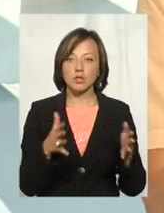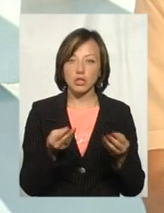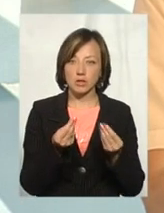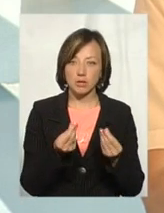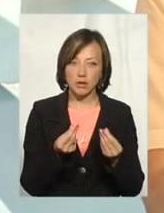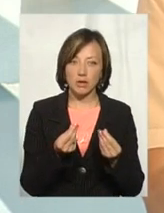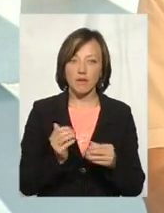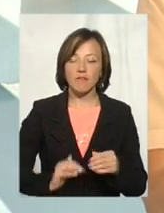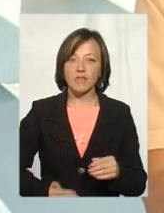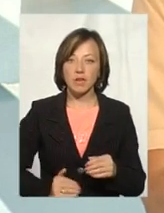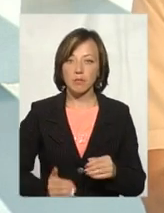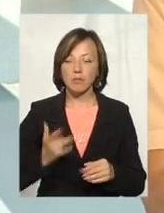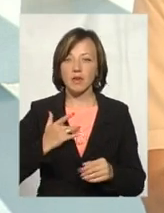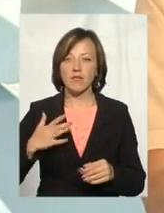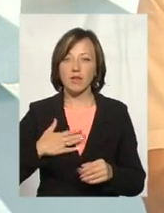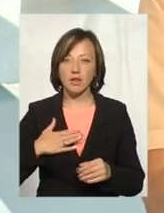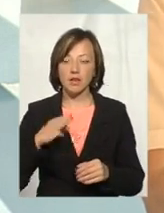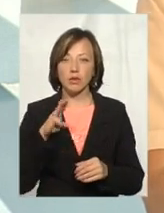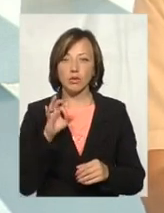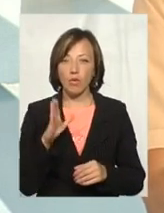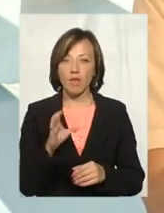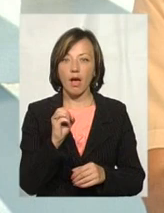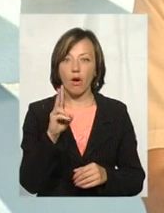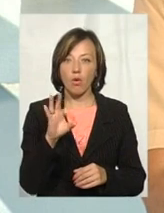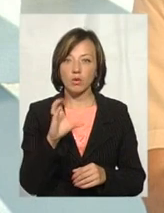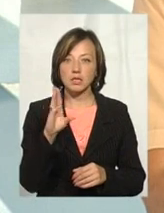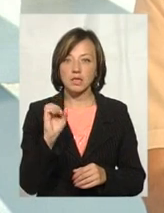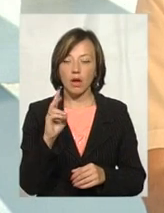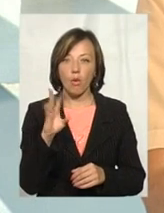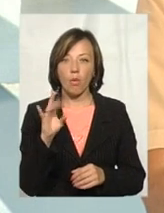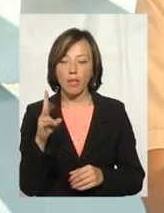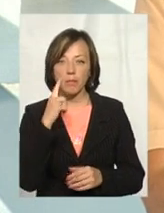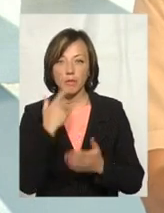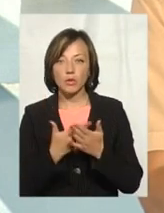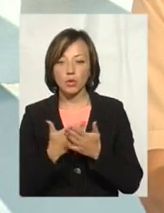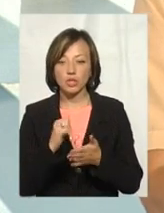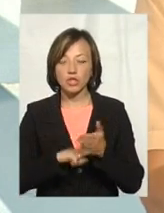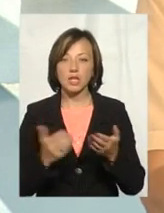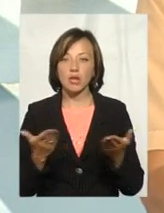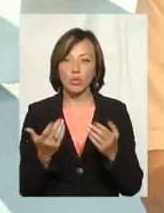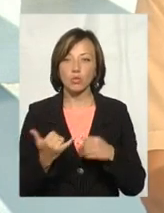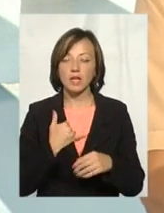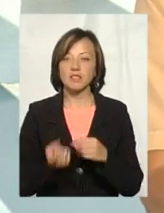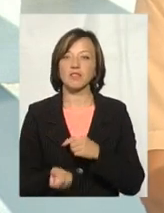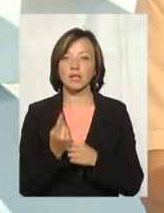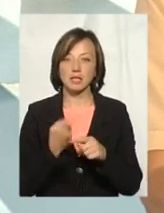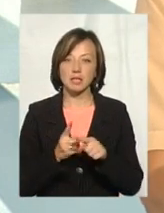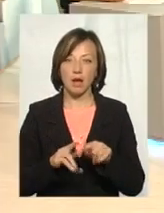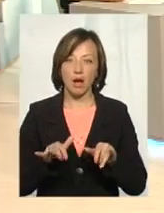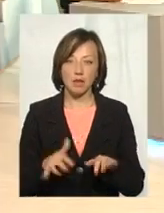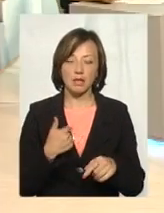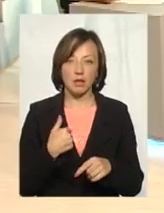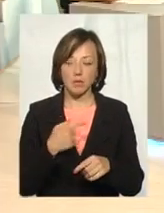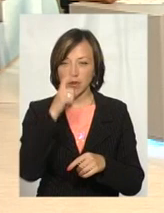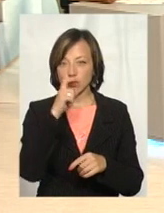коштів йде фірмі приватні, фірмі Товет Еко Старкон. Це перша підозра, власне, через яку у нас виникла ця акція, тому що нам